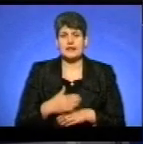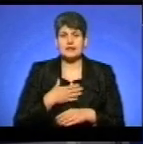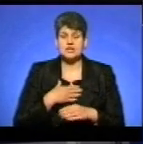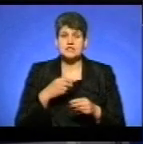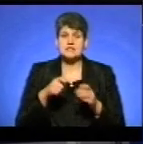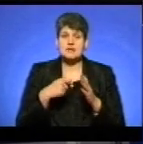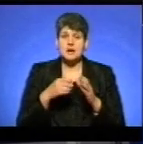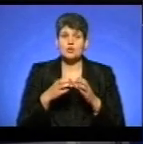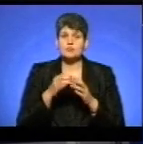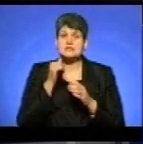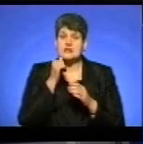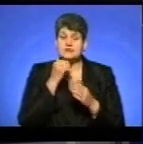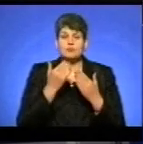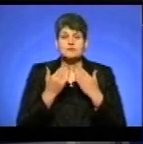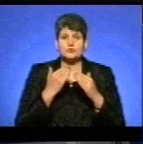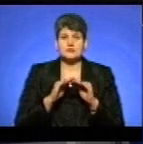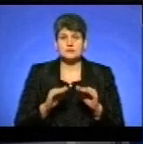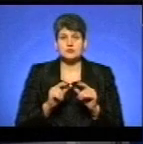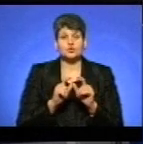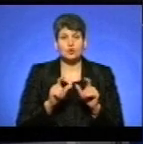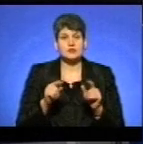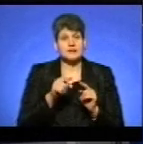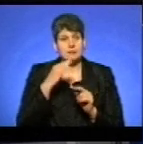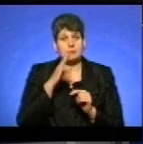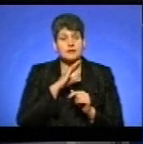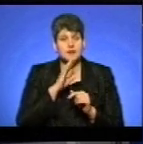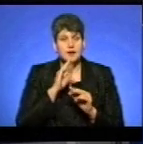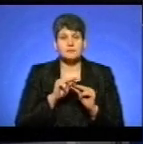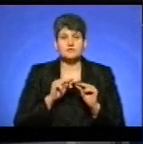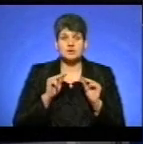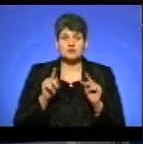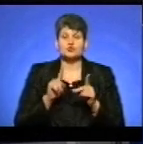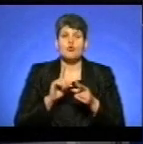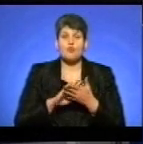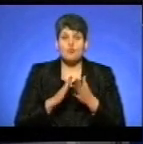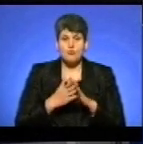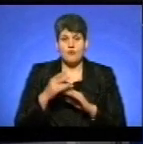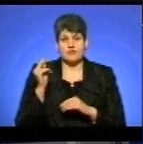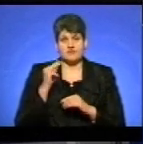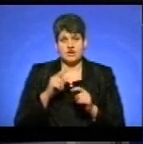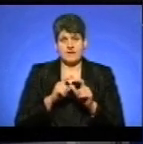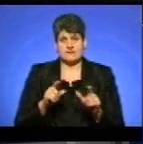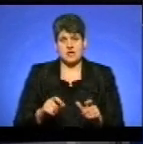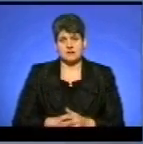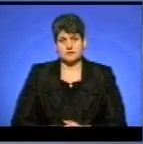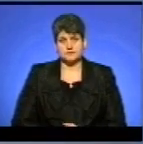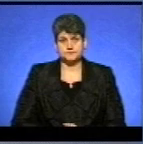знімальна група завтра поспілкується з учнями школи, їх батьками та вчителями щодо умов навчання в закладі.